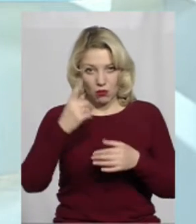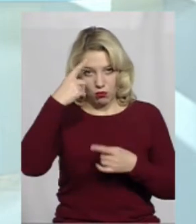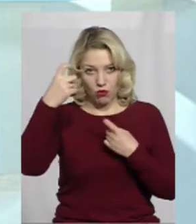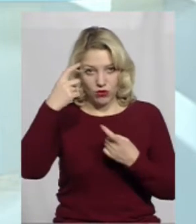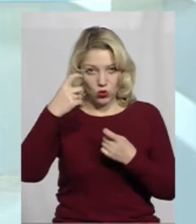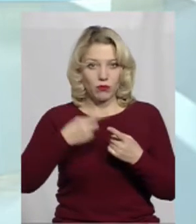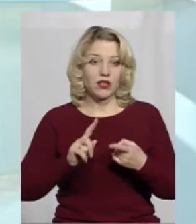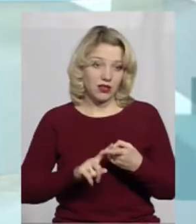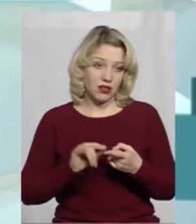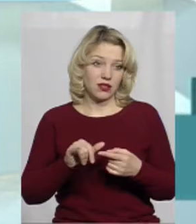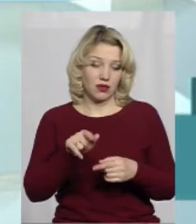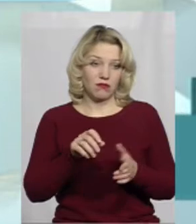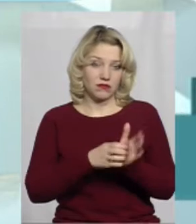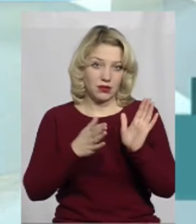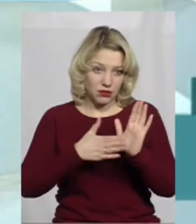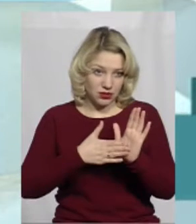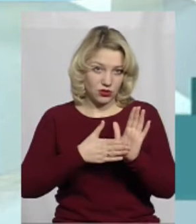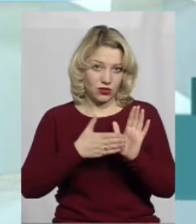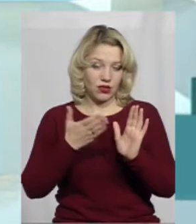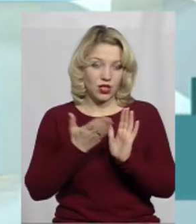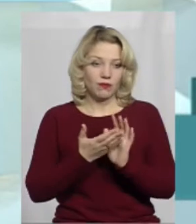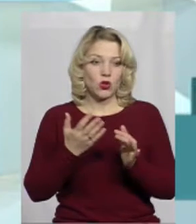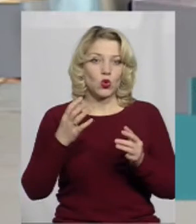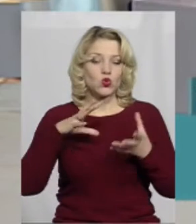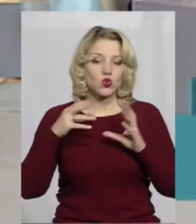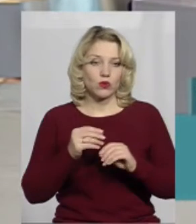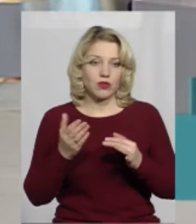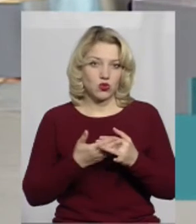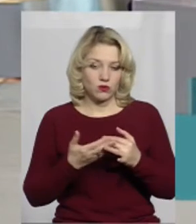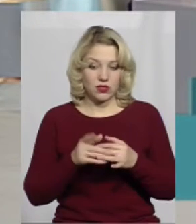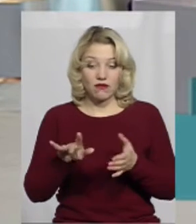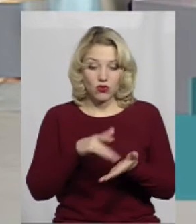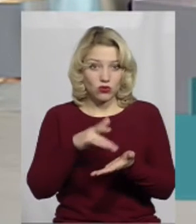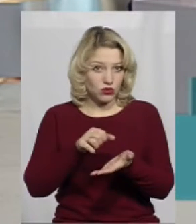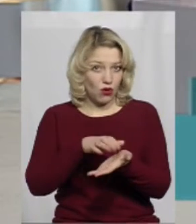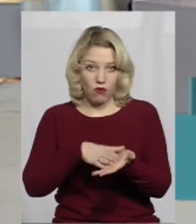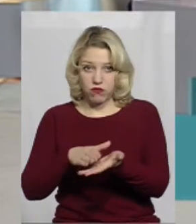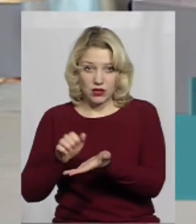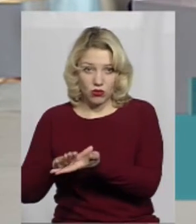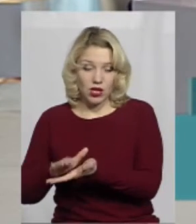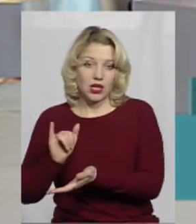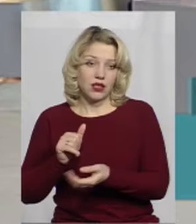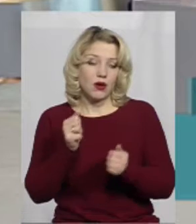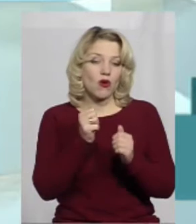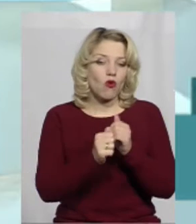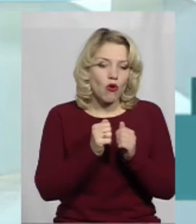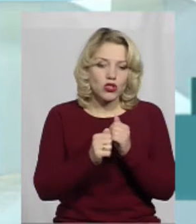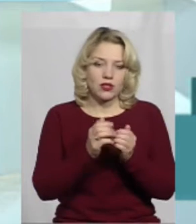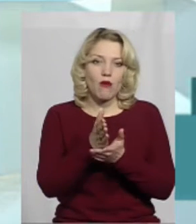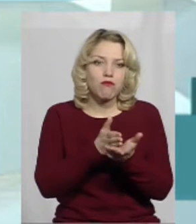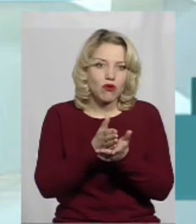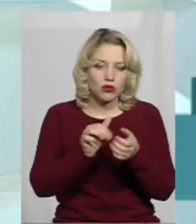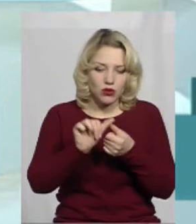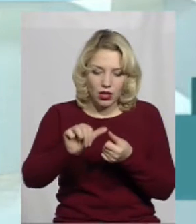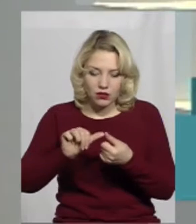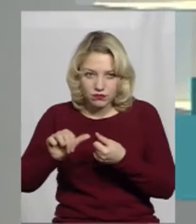призначення житлової субсидії, і там відповідні суми субсидій, вони розраховані і позначено по кожній послузі, на яку надається. на